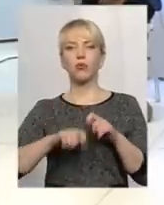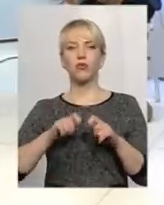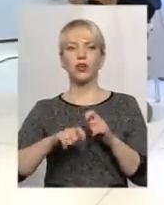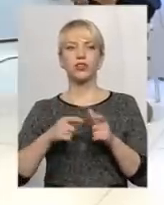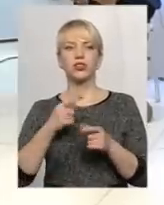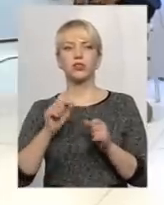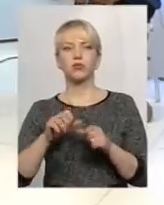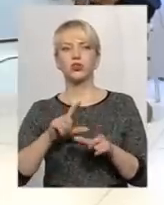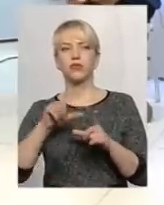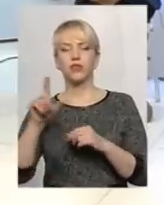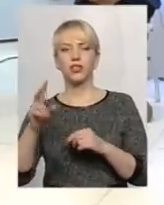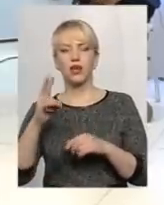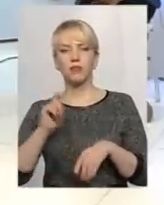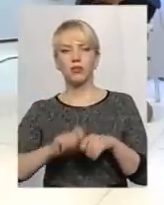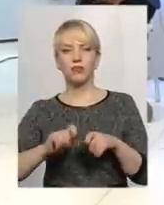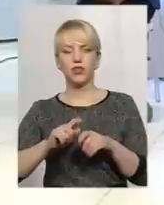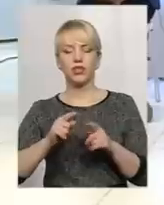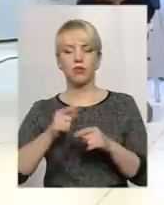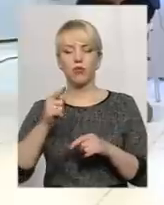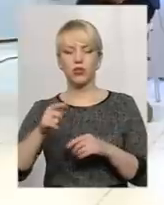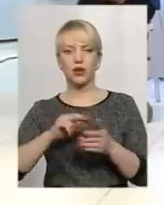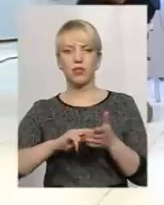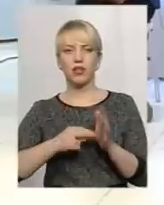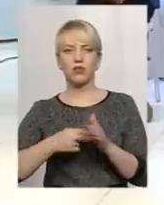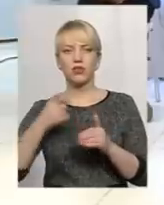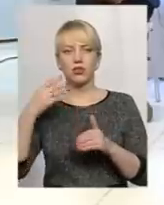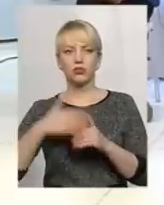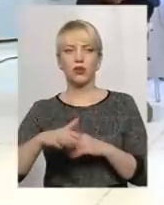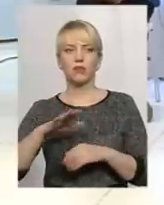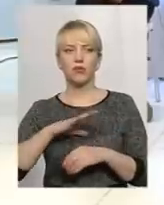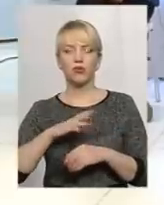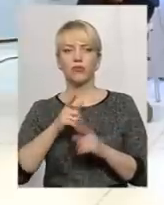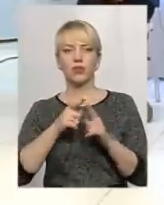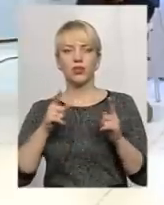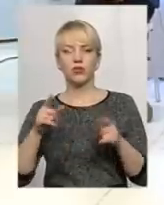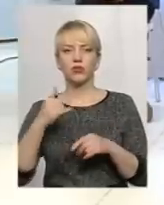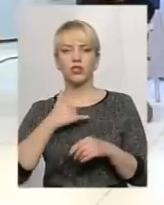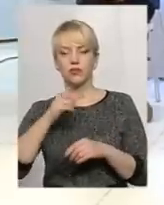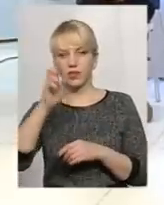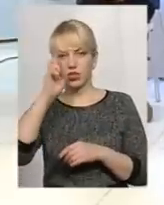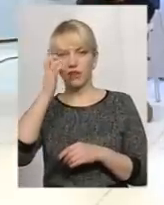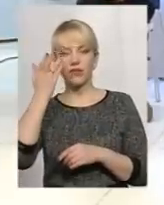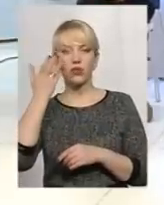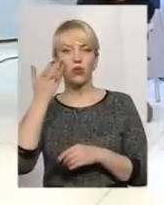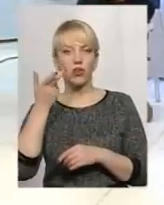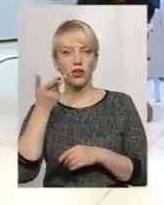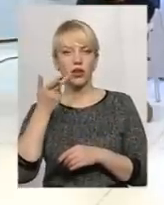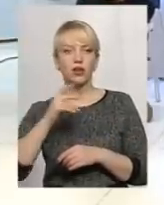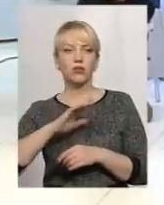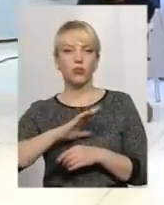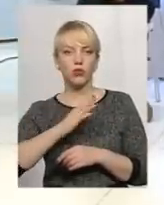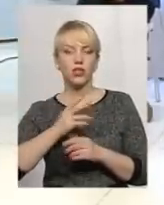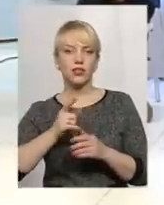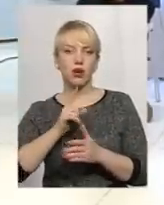виїхати на перевірку позапланову? Зрозуміло, був певний період в нашій державі, коли була